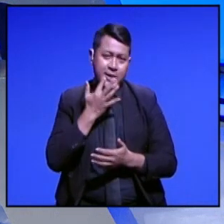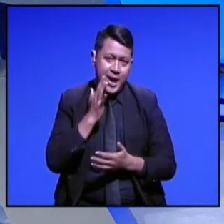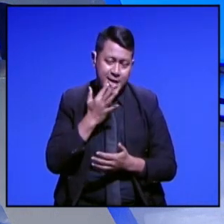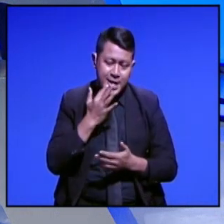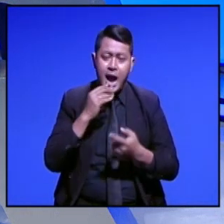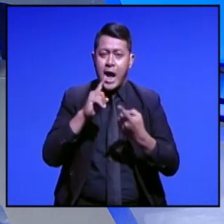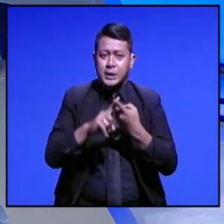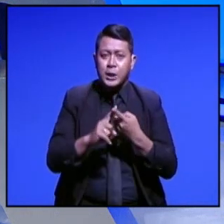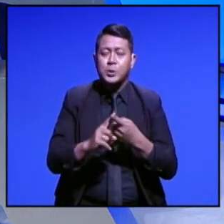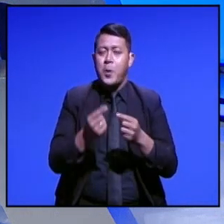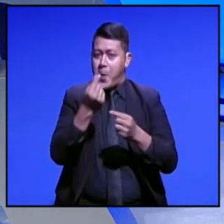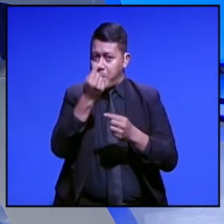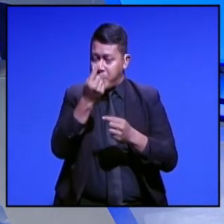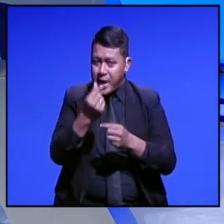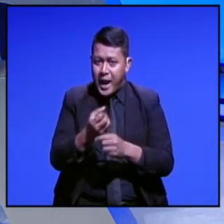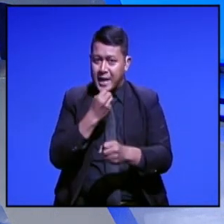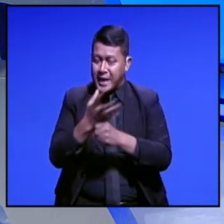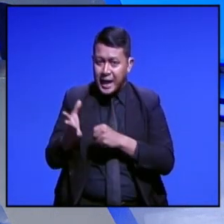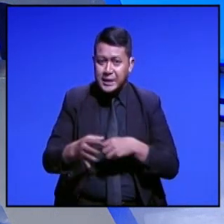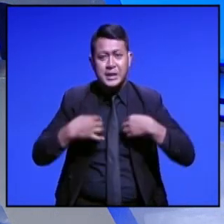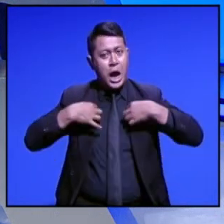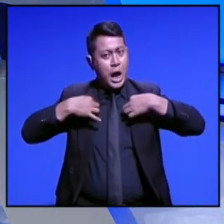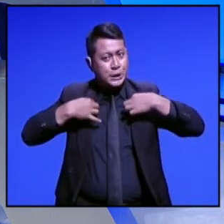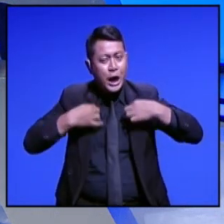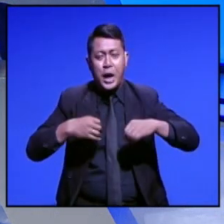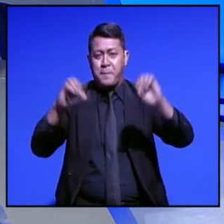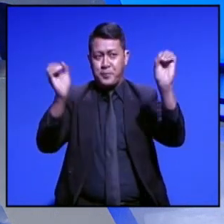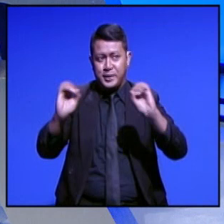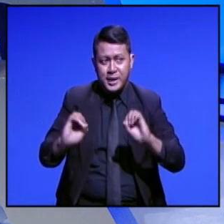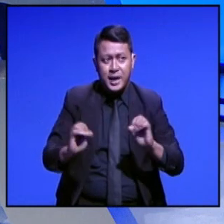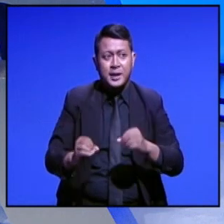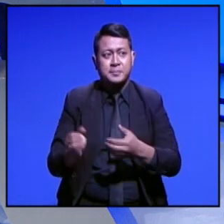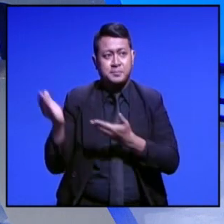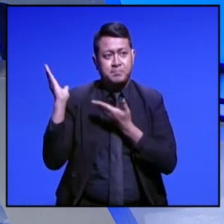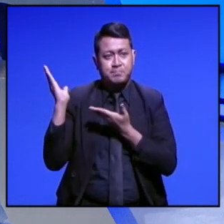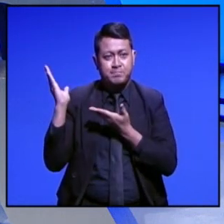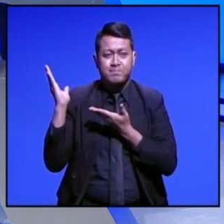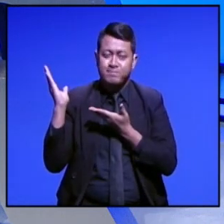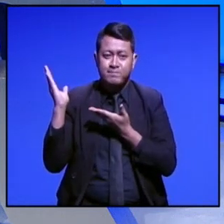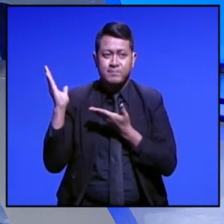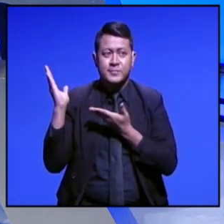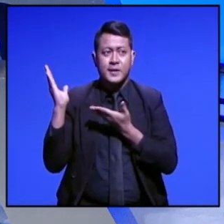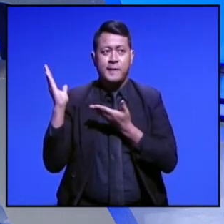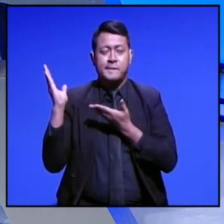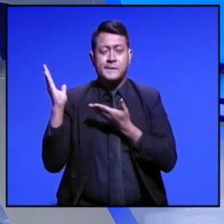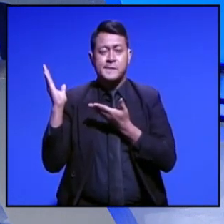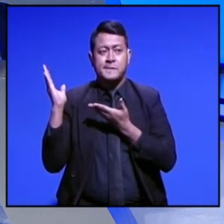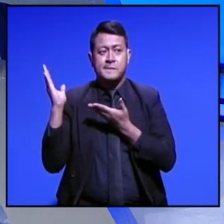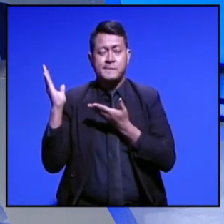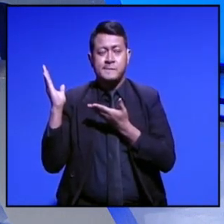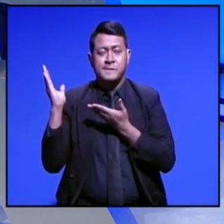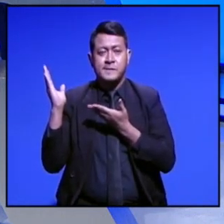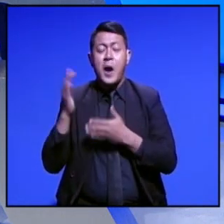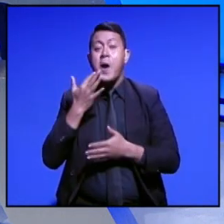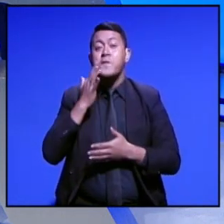pendidikan, tidak adanya pakaian seragam dan ujian nasional, hingga suasana belajar yang santai dan informal. Meski begitu,